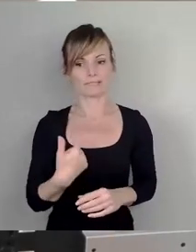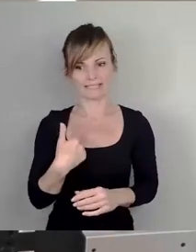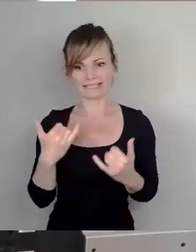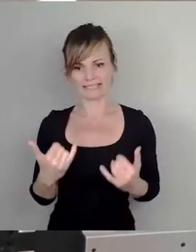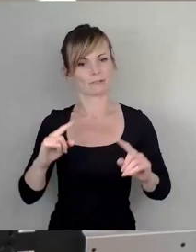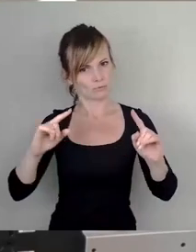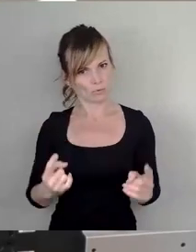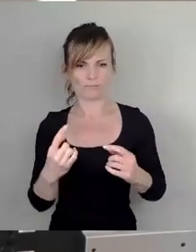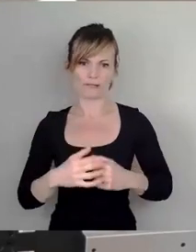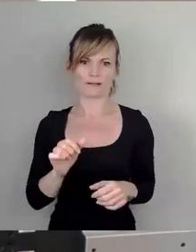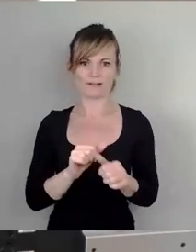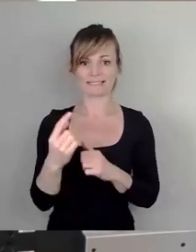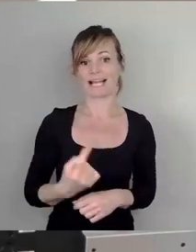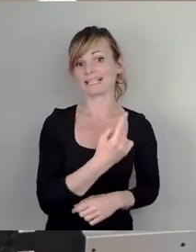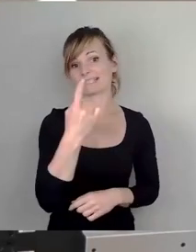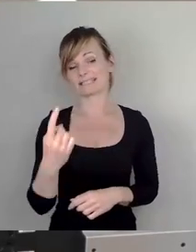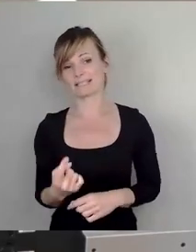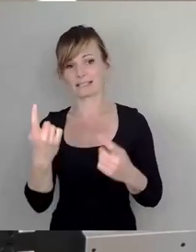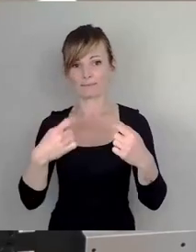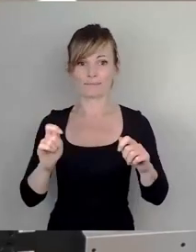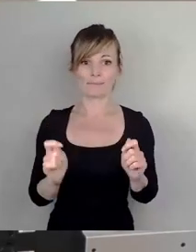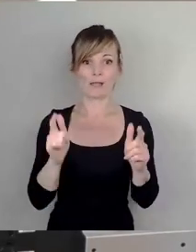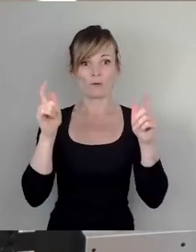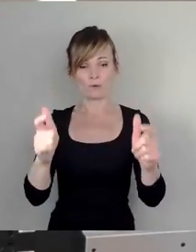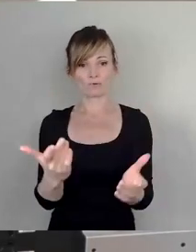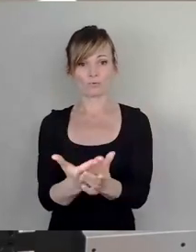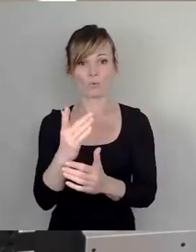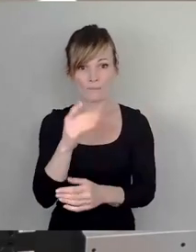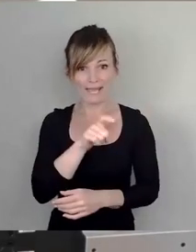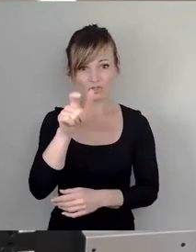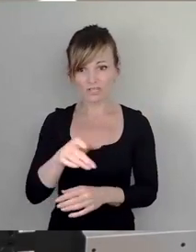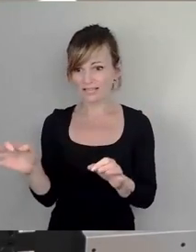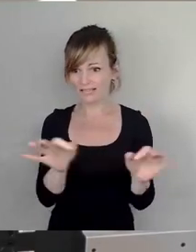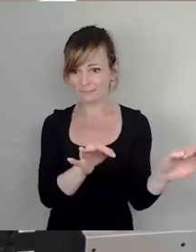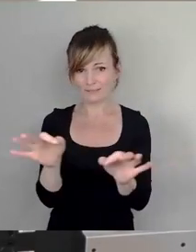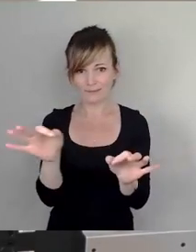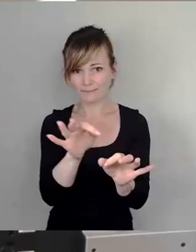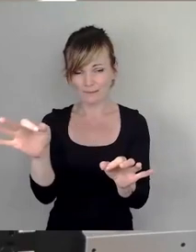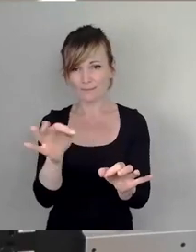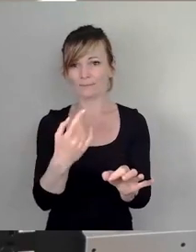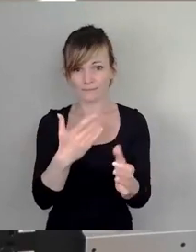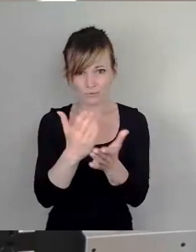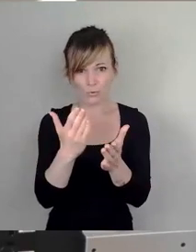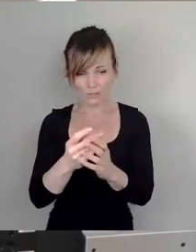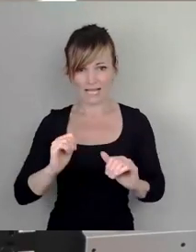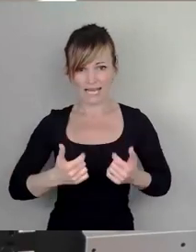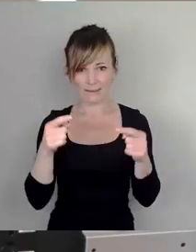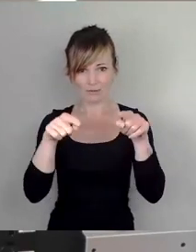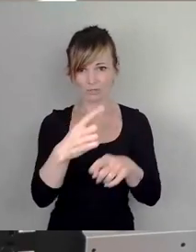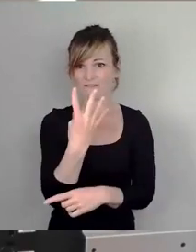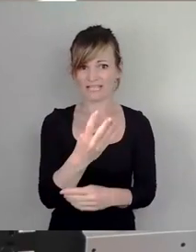einem Jahr eine Bebauung, es wohnen Menschen auf dieser Straße, ich glaube vier Eingänge sind es, diese Straße hat eine